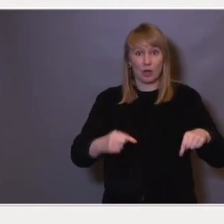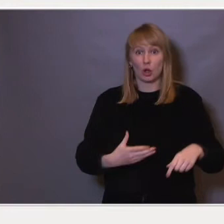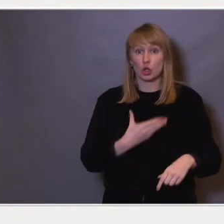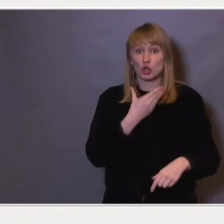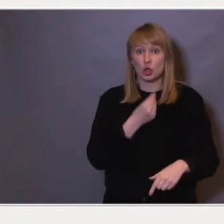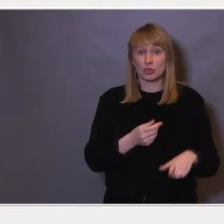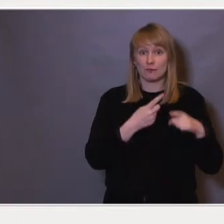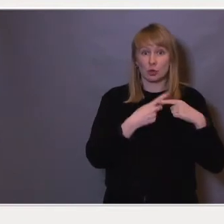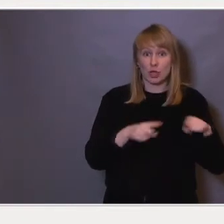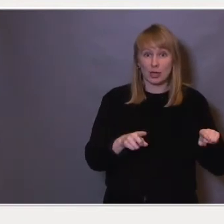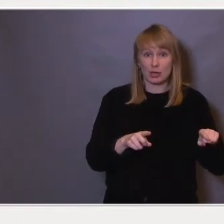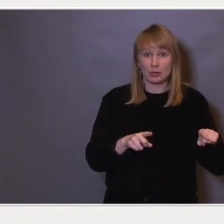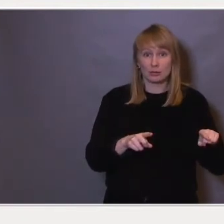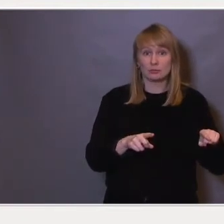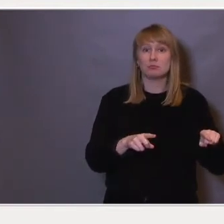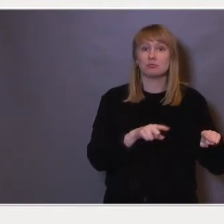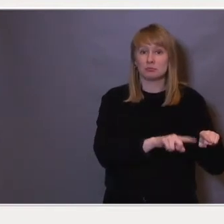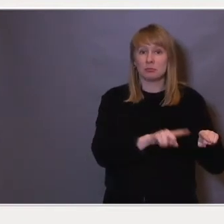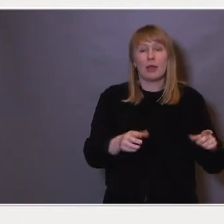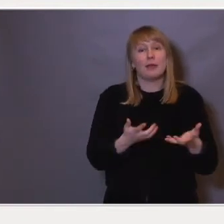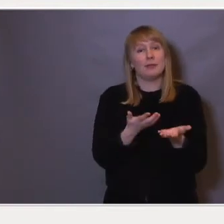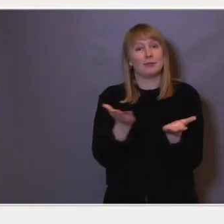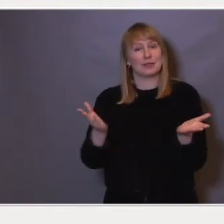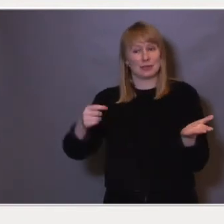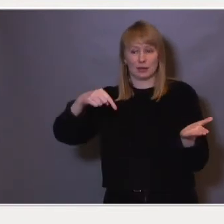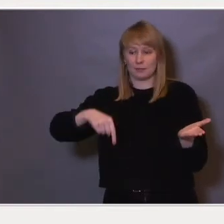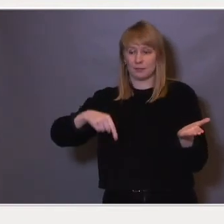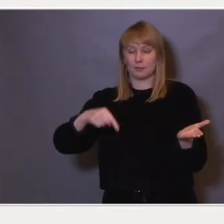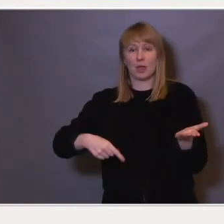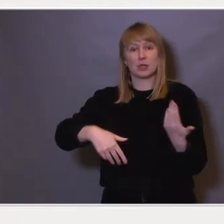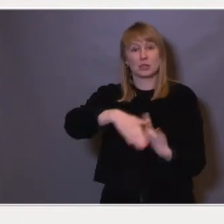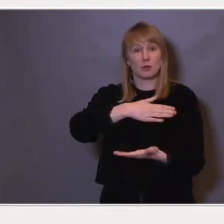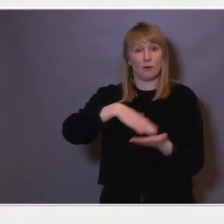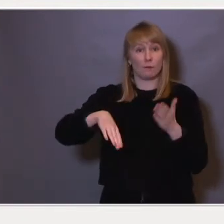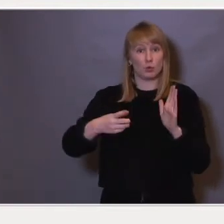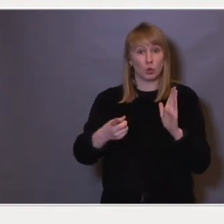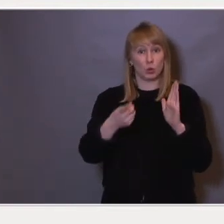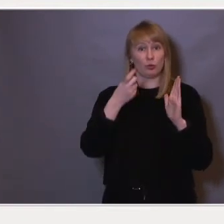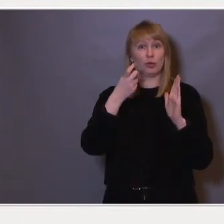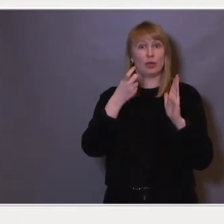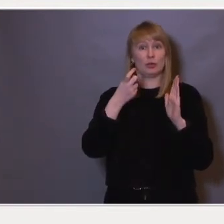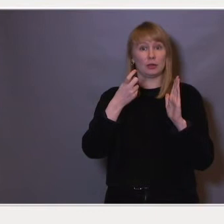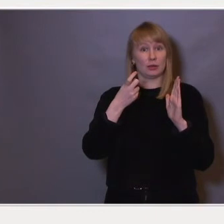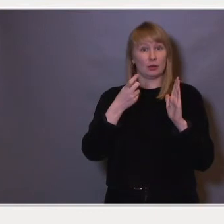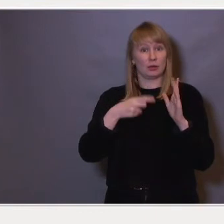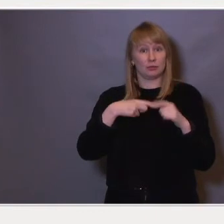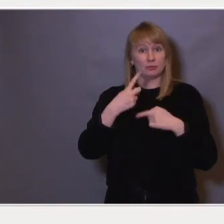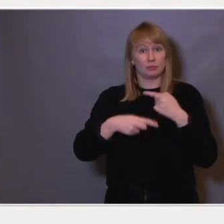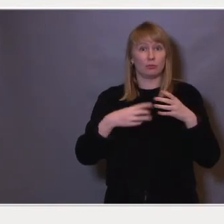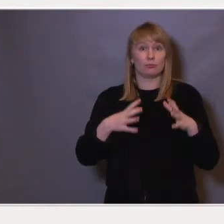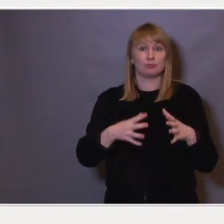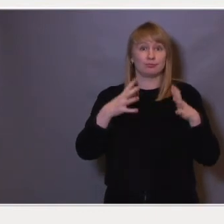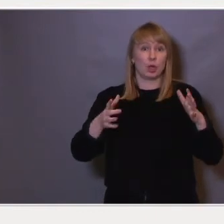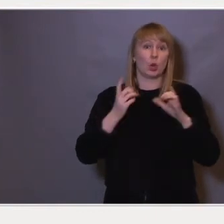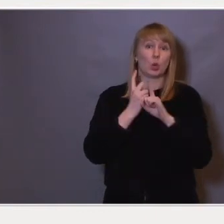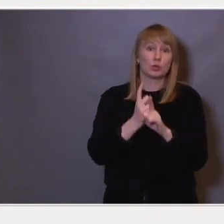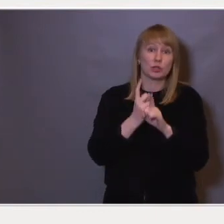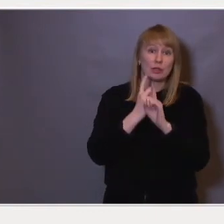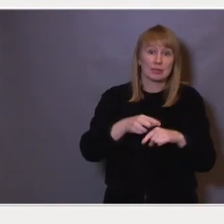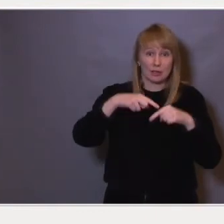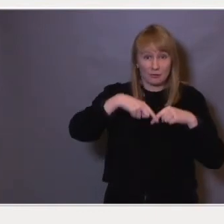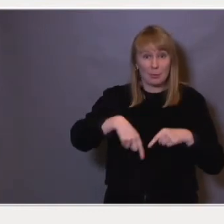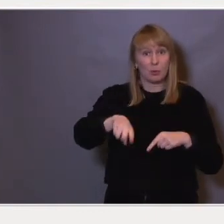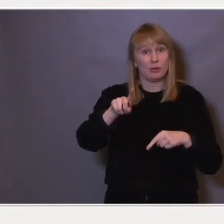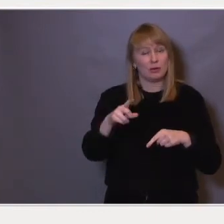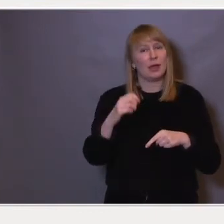skoleprestasjoner og utdanningsløp, viser at dette er en samfunnsutfordring som vil få økende konsekvenser i tiårene som